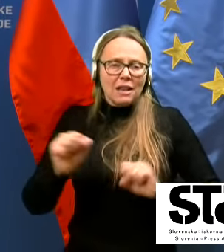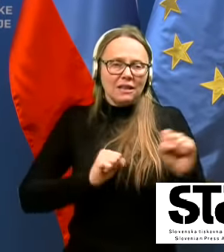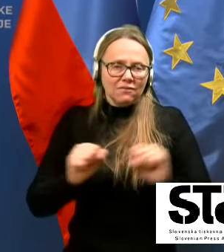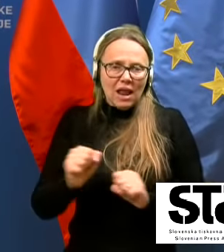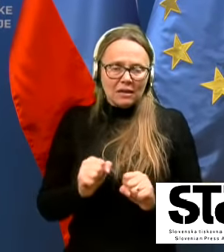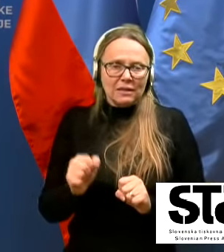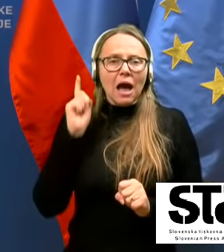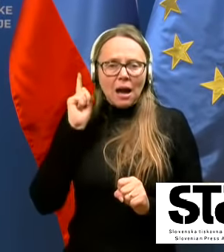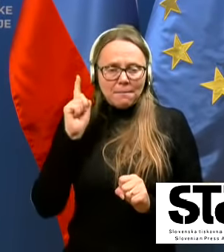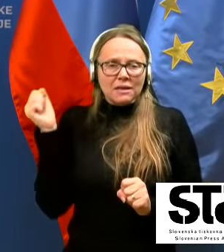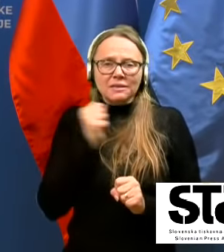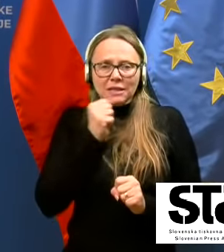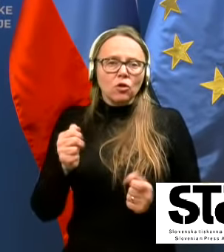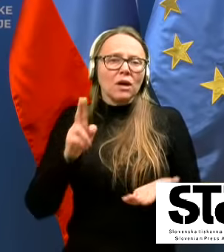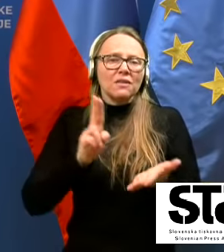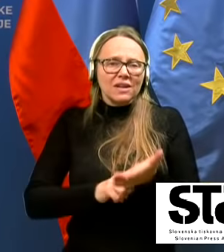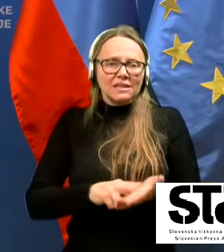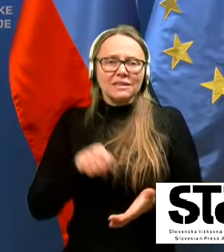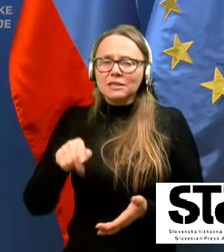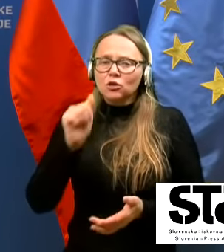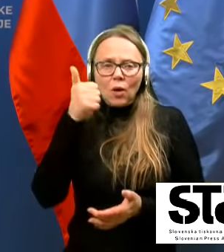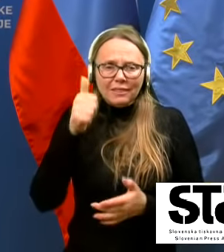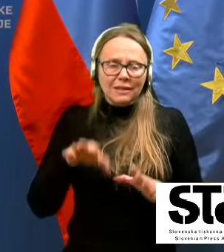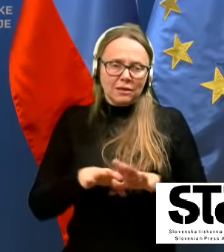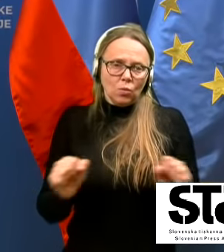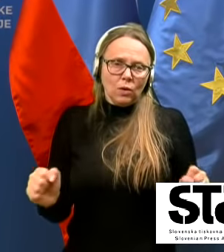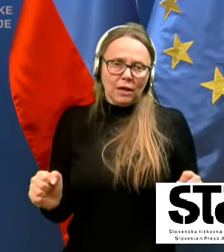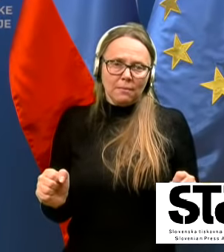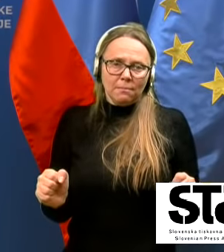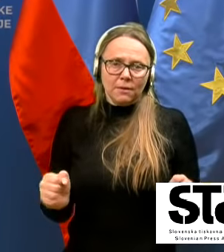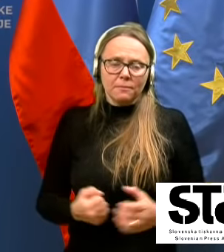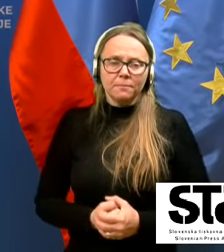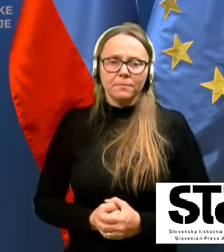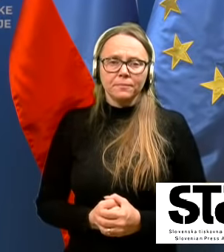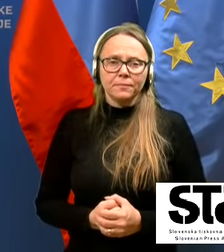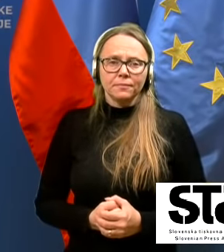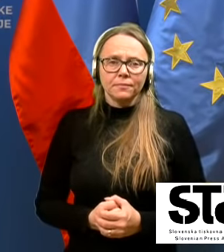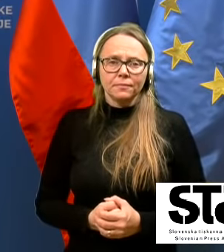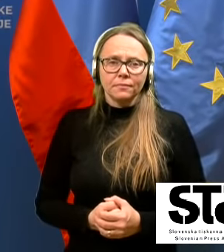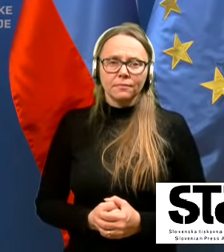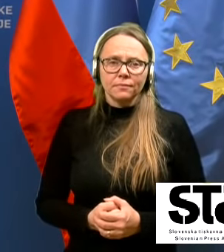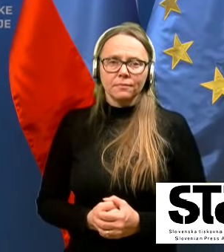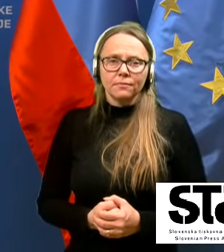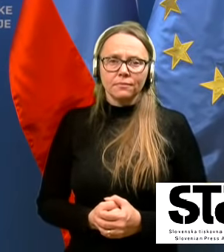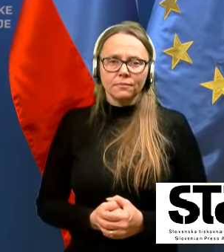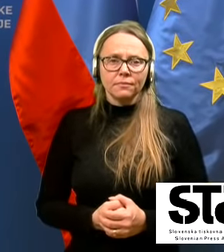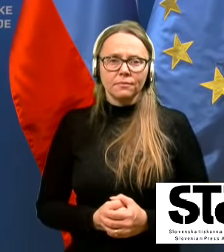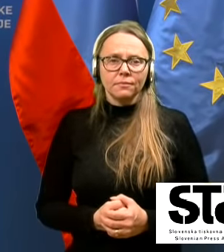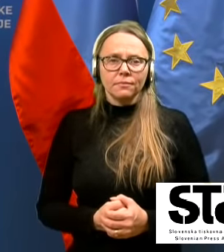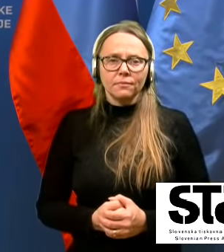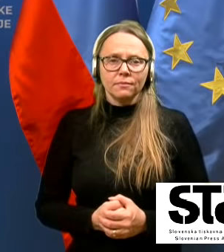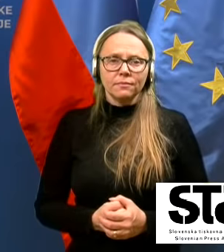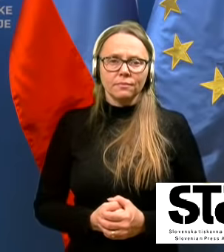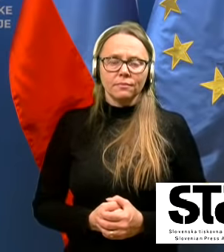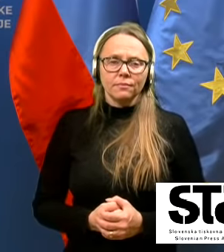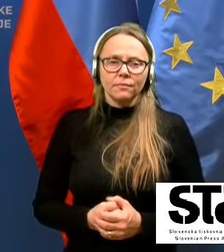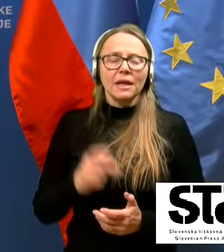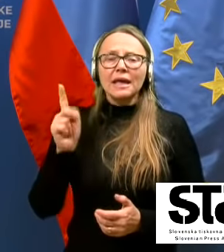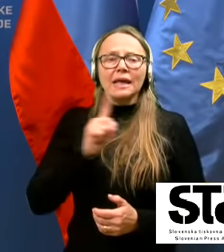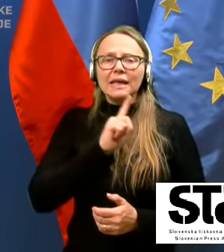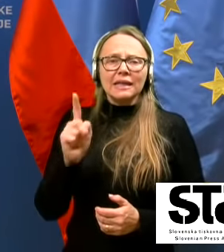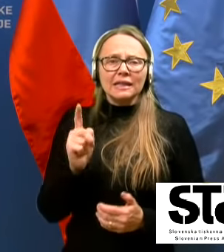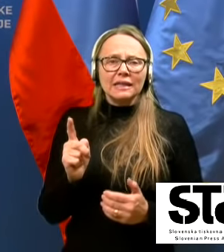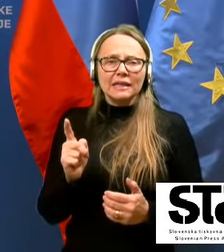ker v resnici je to edini ukrep, ki ni značilnost naše